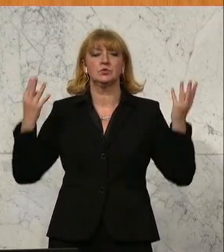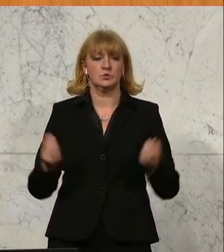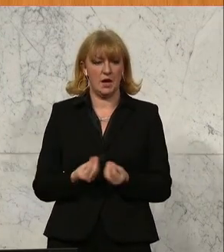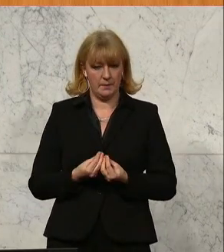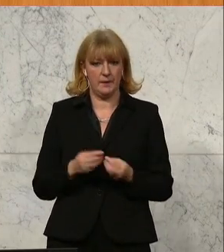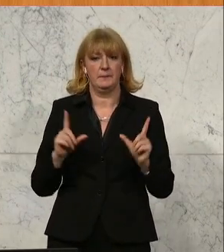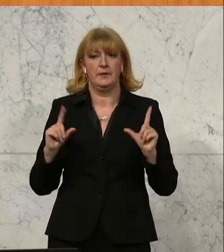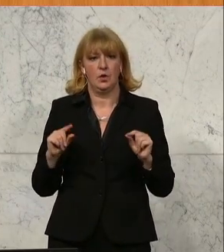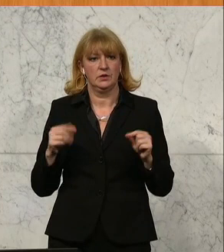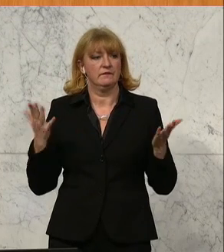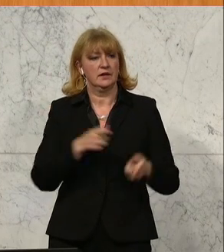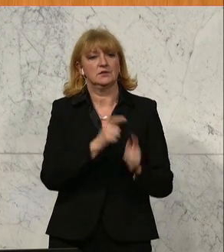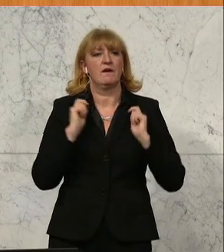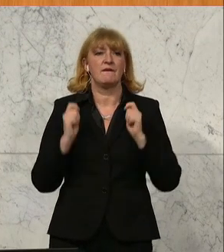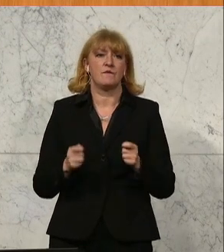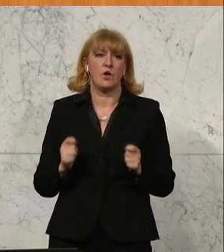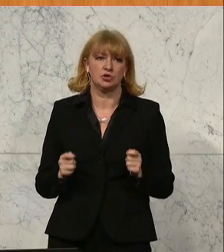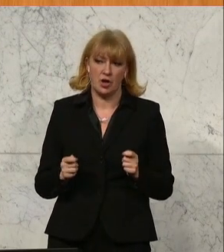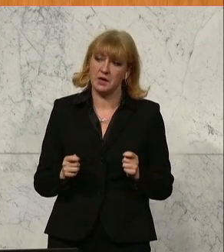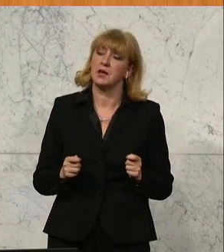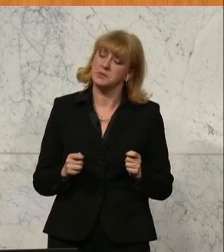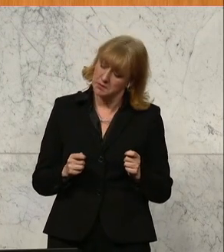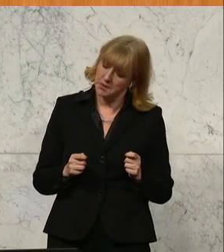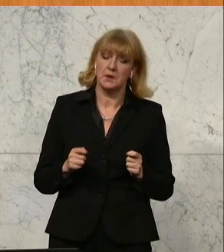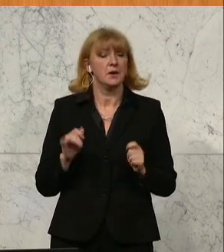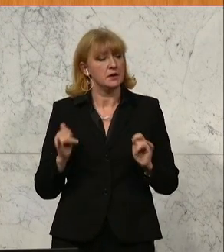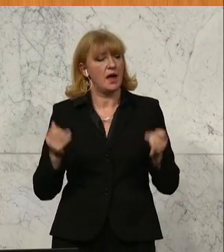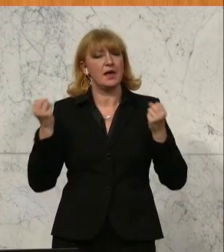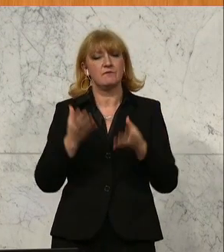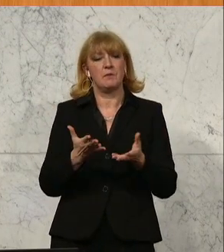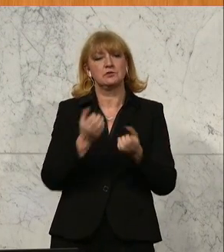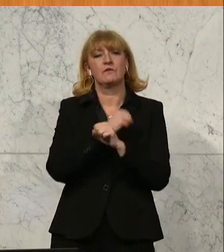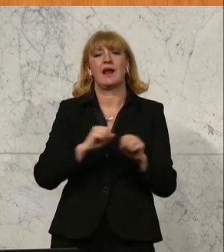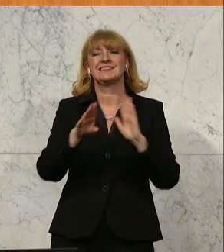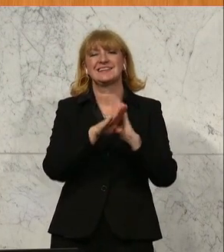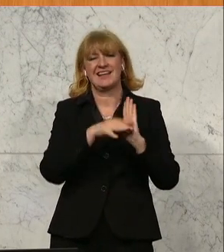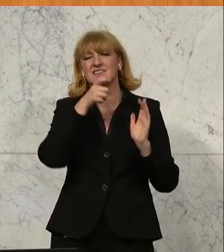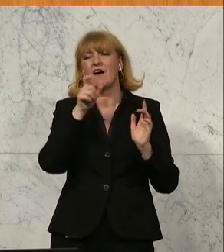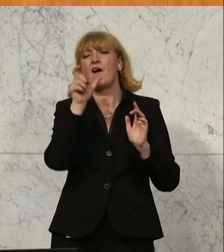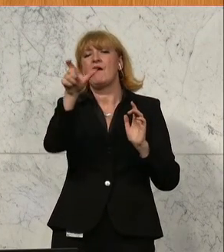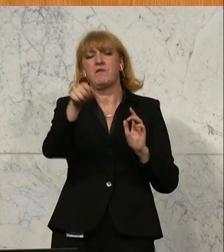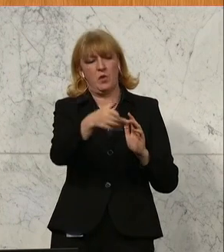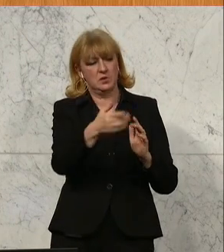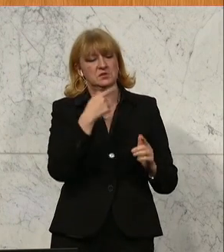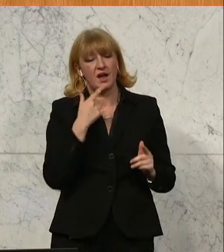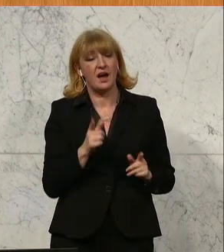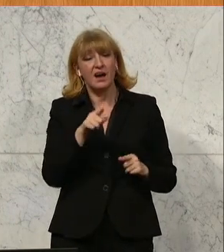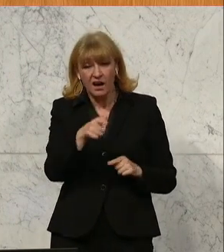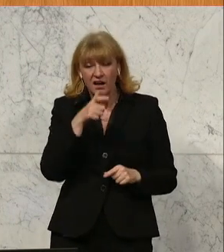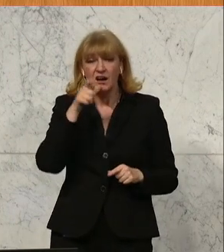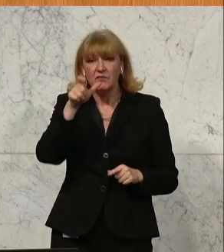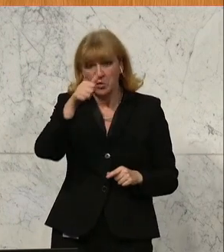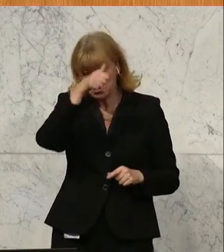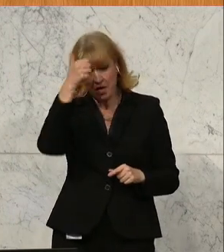das, was Sie hier vorschlagen, wird von Ihnen Informationsfreiheitsgesetz genannt. Nur wenn man etwas Informationsfreiheitsgesetz